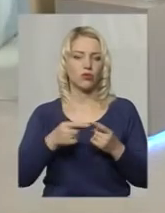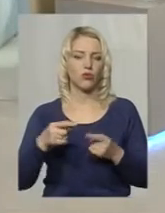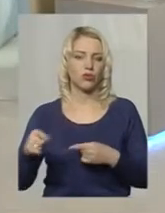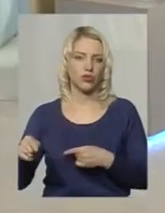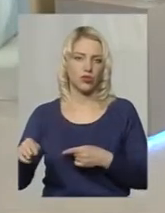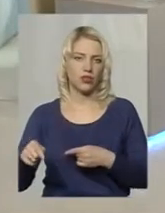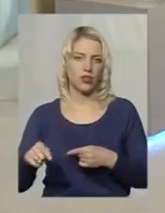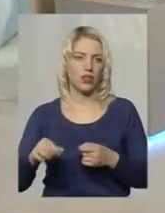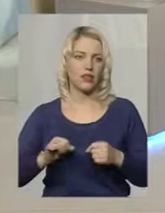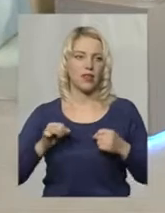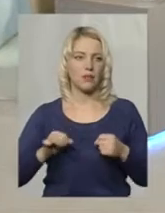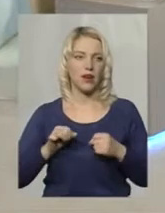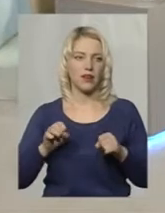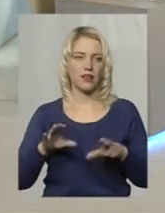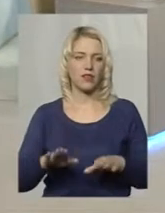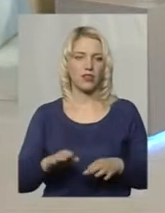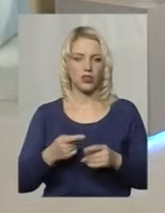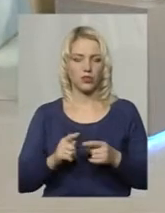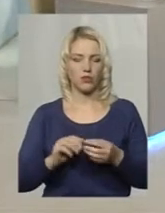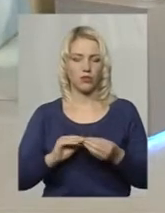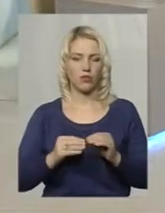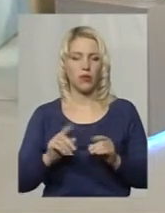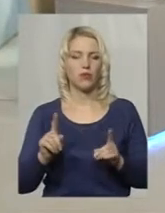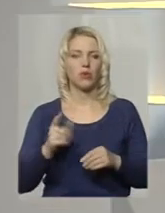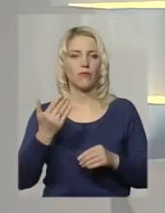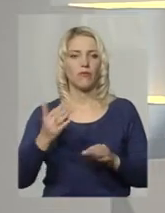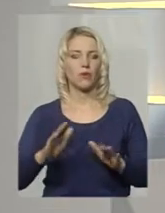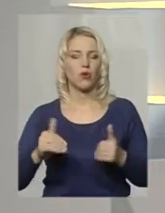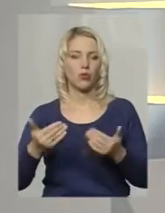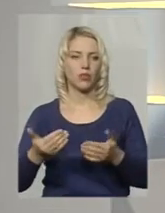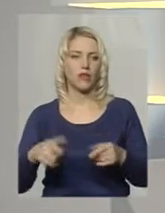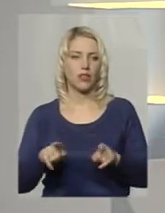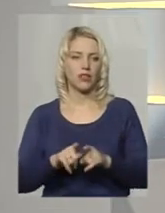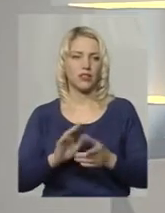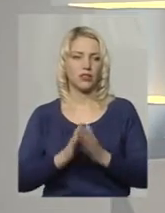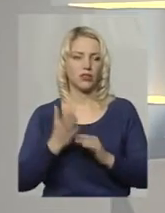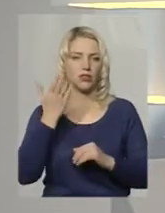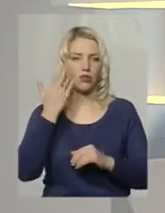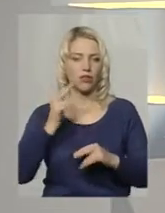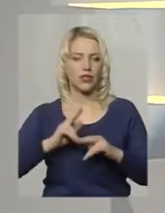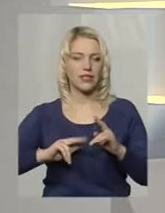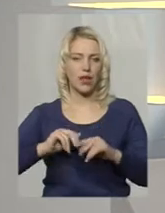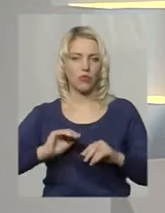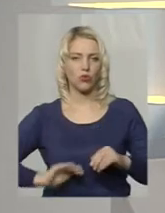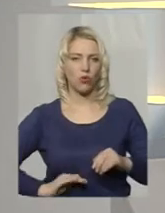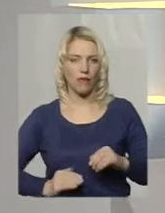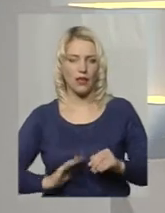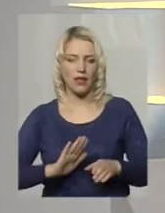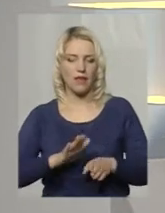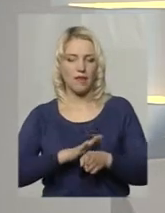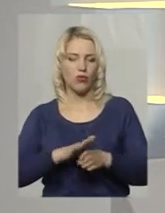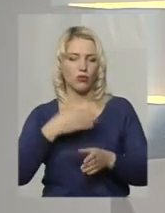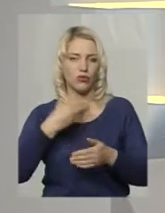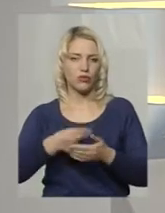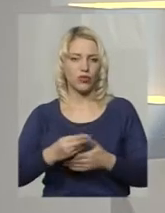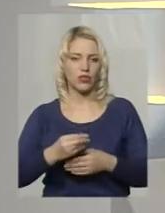намагання вирішити цю проблему? Що б ви порекомендували у такій ситуації, коли забудовник не виконує своїх зобов'язань